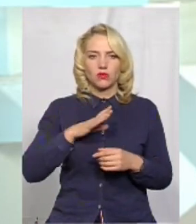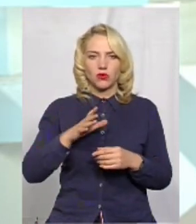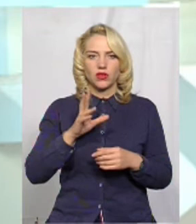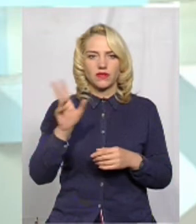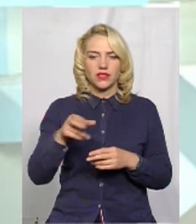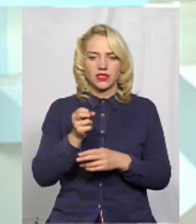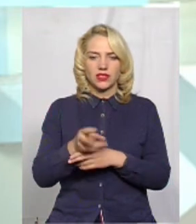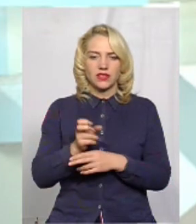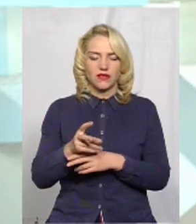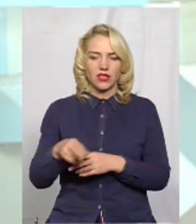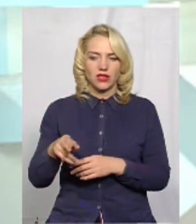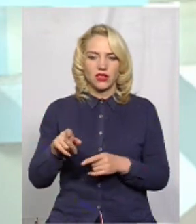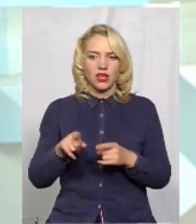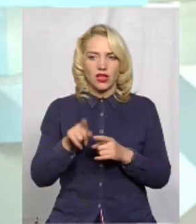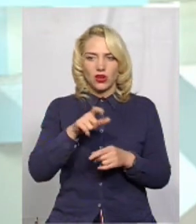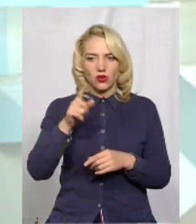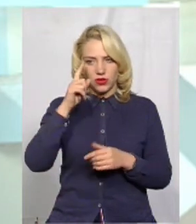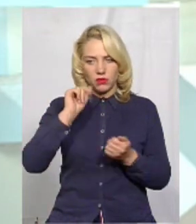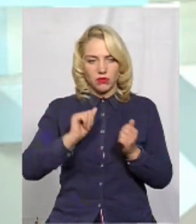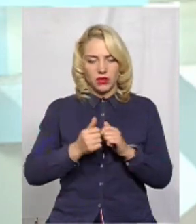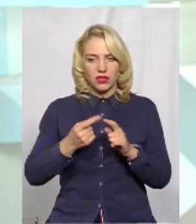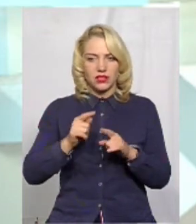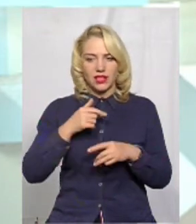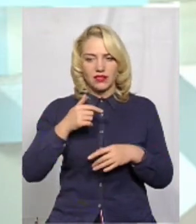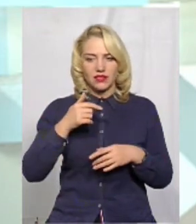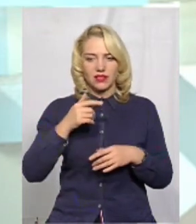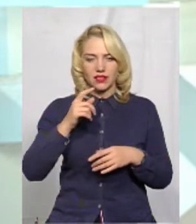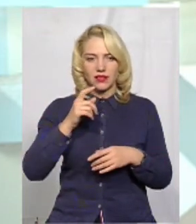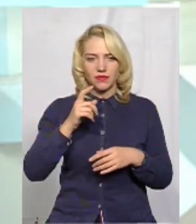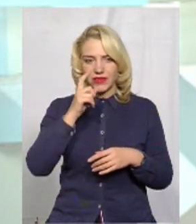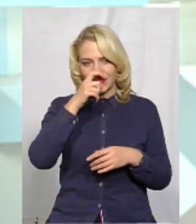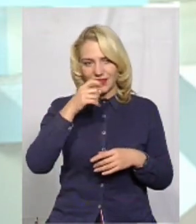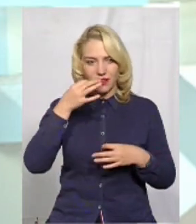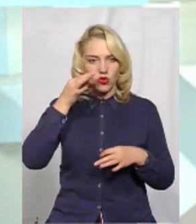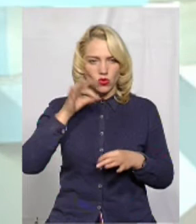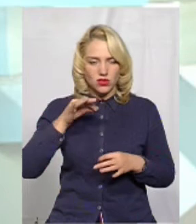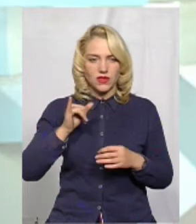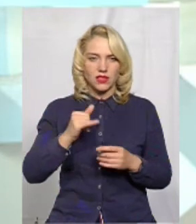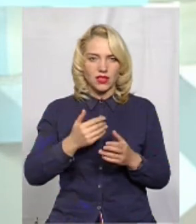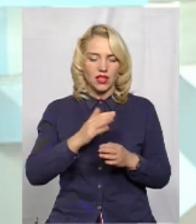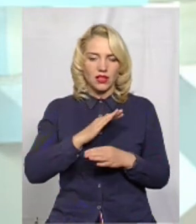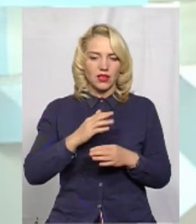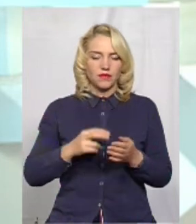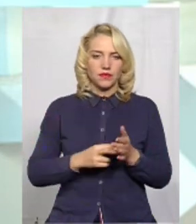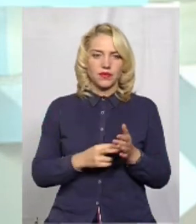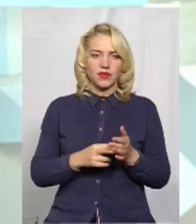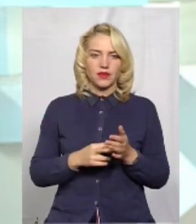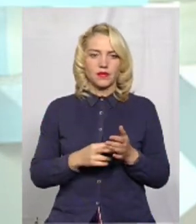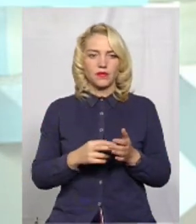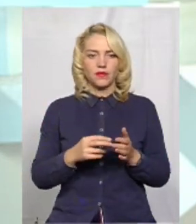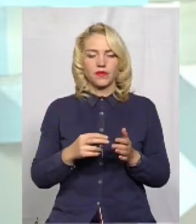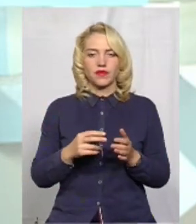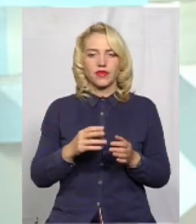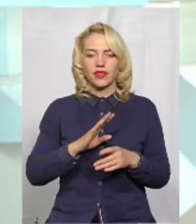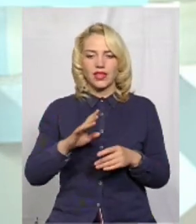до одного. Люди, очевидно, пам'ятають той гіркий досвід, і не дуже зараз, маючи цей досвід, намагаються